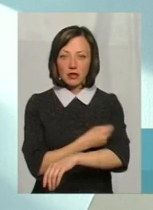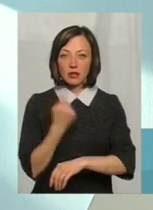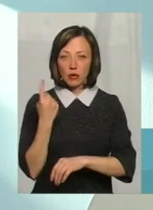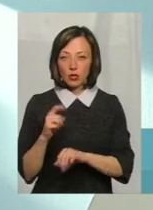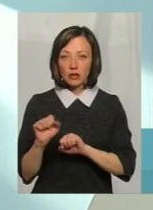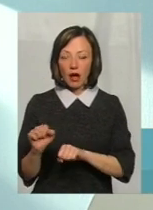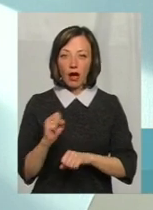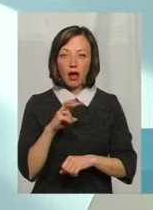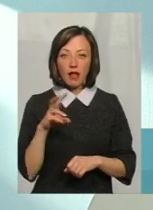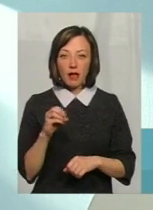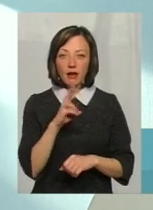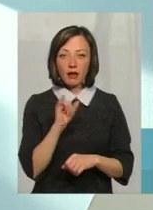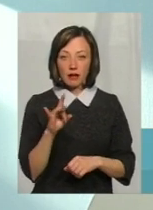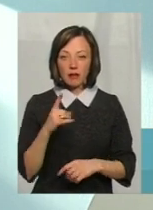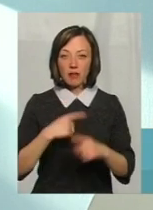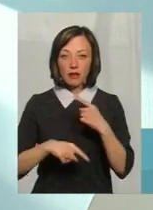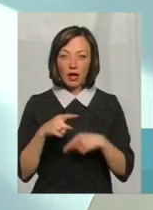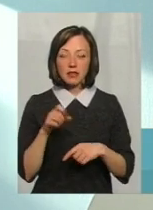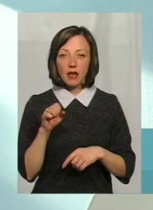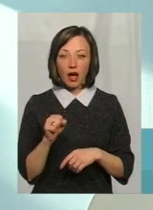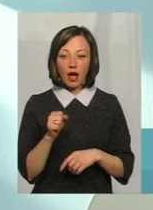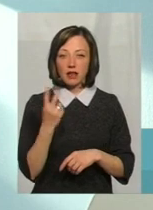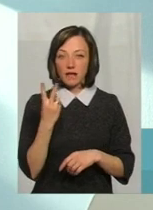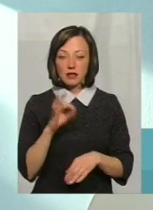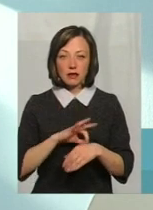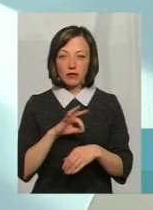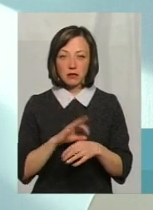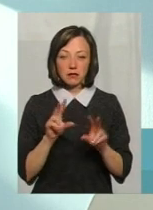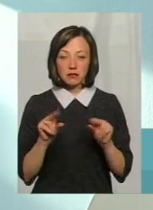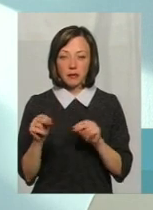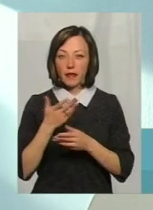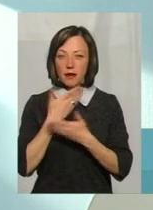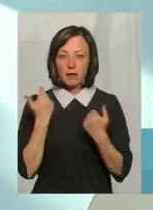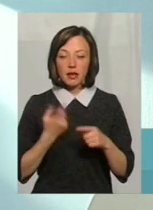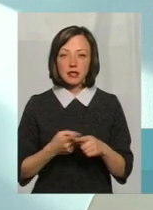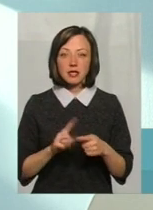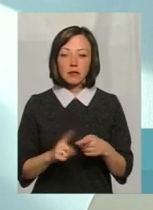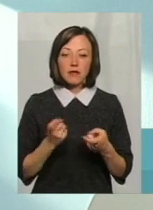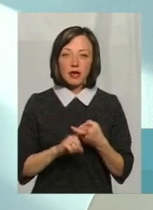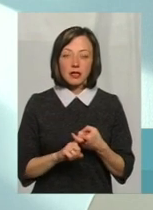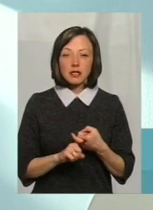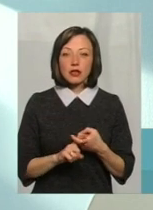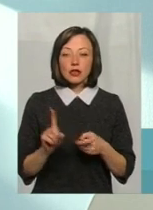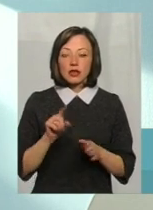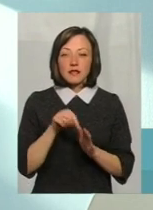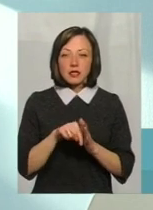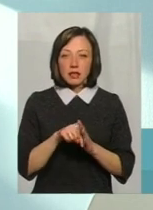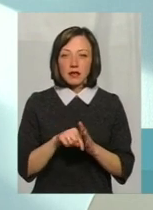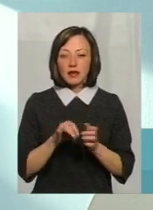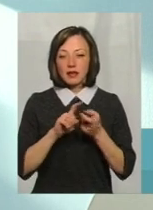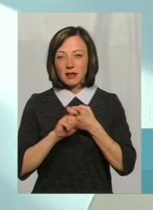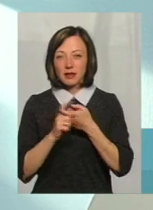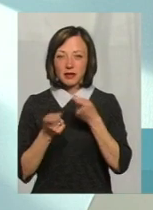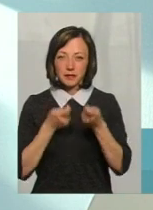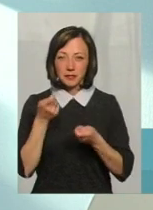ніби, але все одно кір повертається, а тих... А тих немає. Це пов'язано, перше, з властивостями збудників